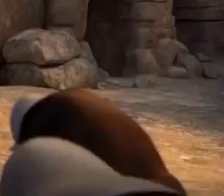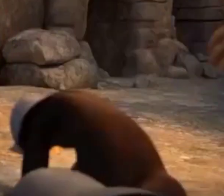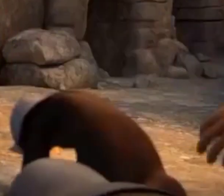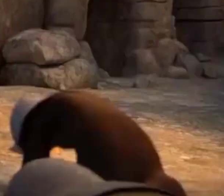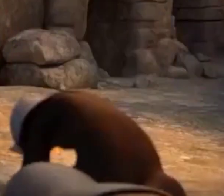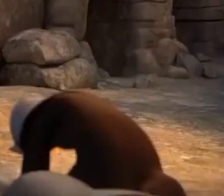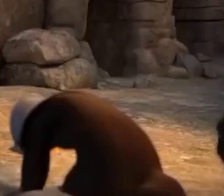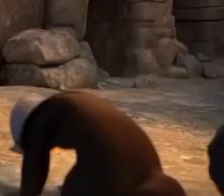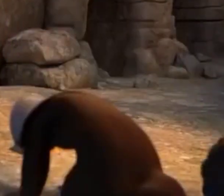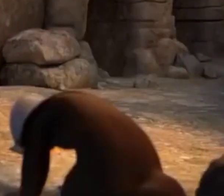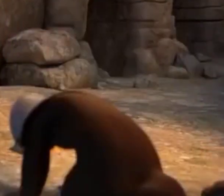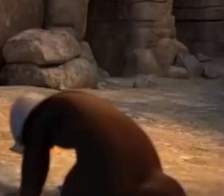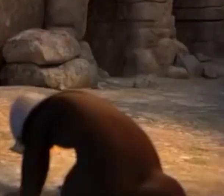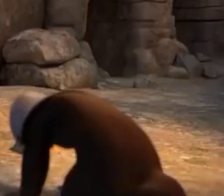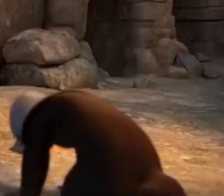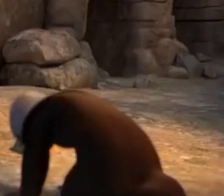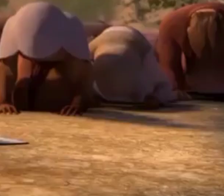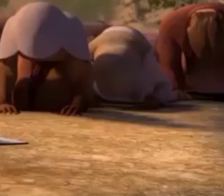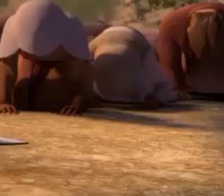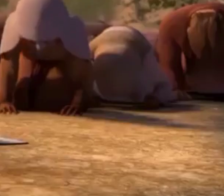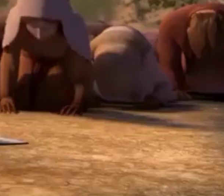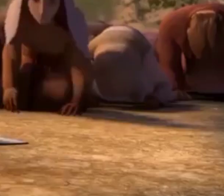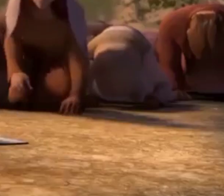Loose him and let him go.